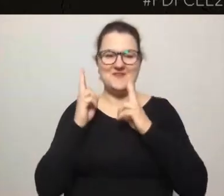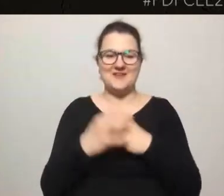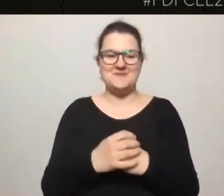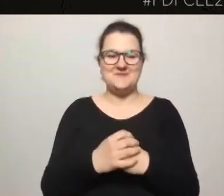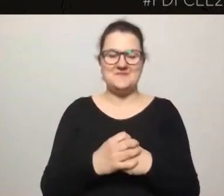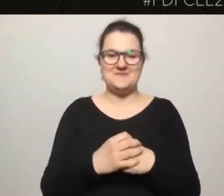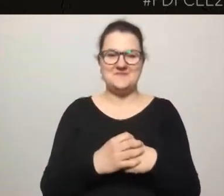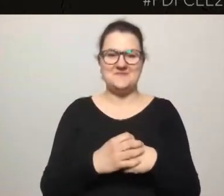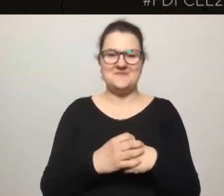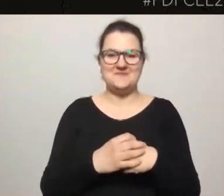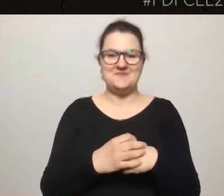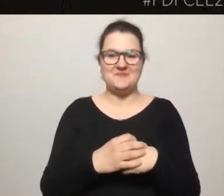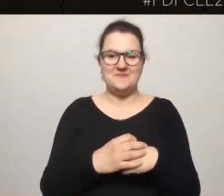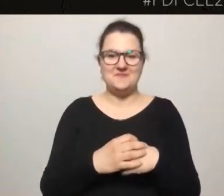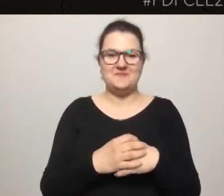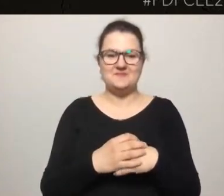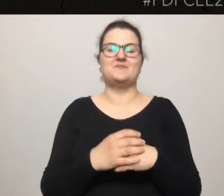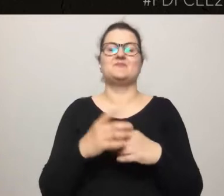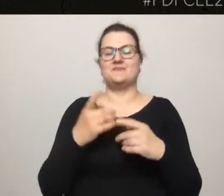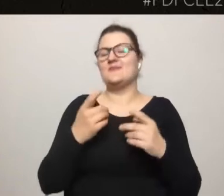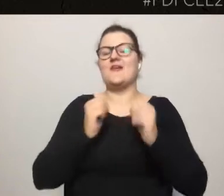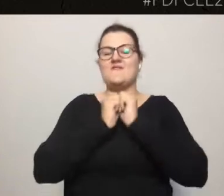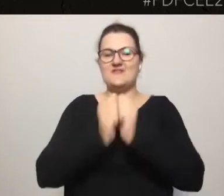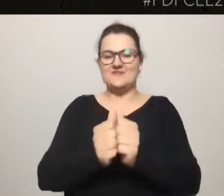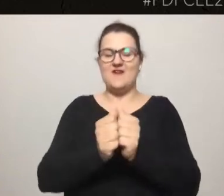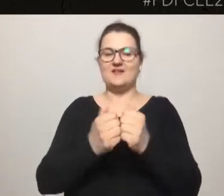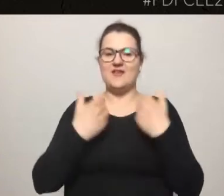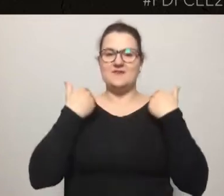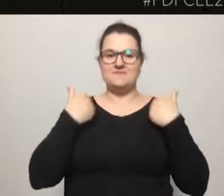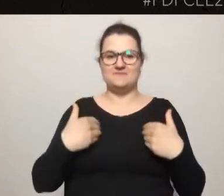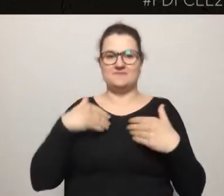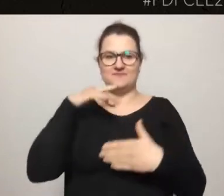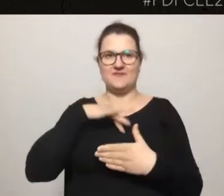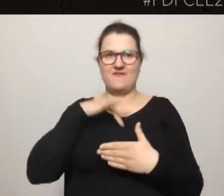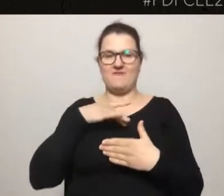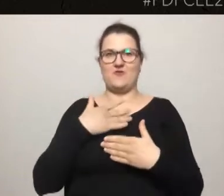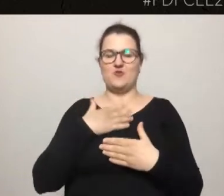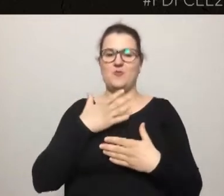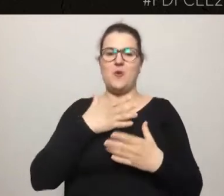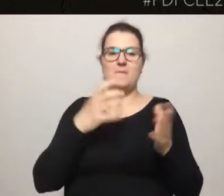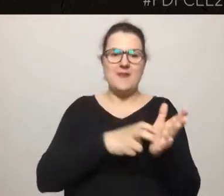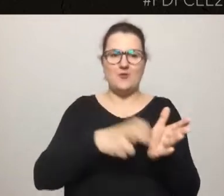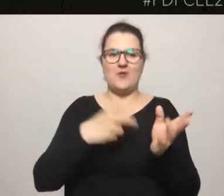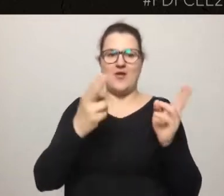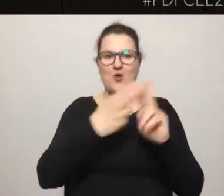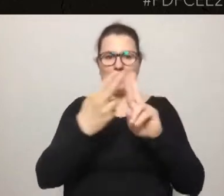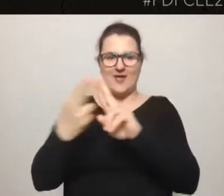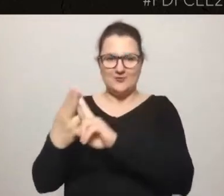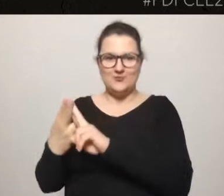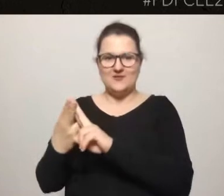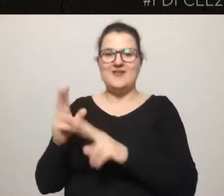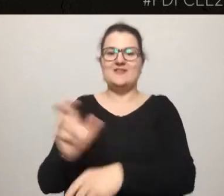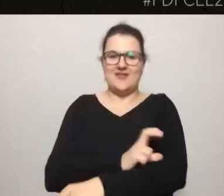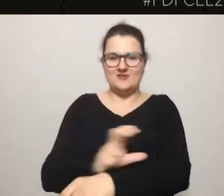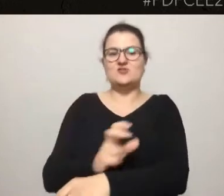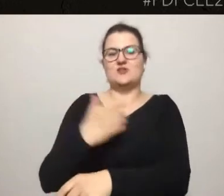Wyzwaniem mentalnym, ponieważ brakuje mi kontaktu. Technicznie było to do ogarnięcia, ale jednak też